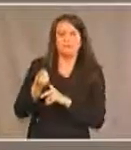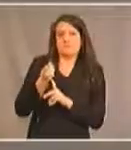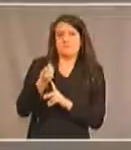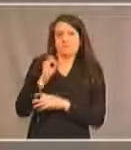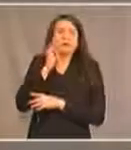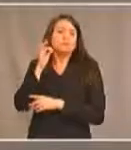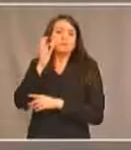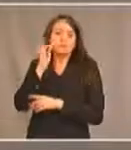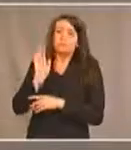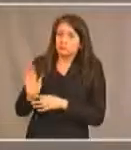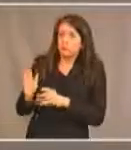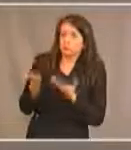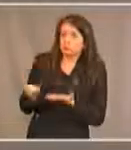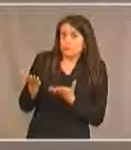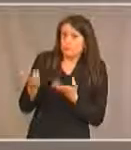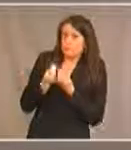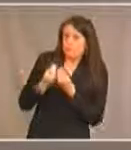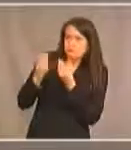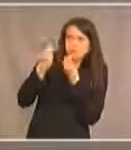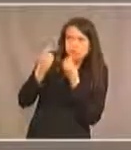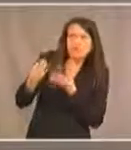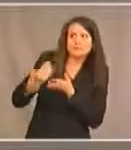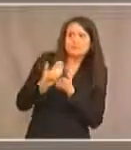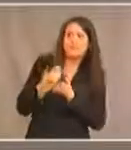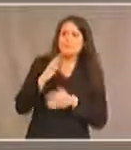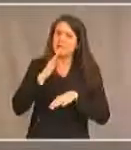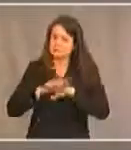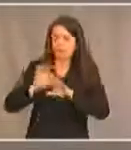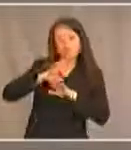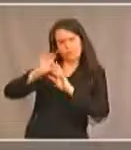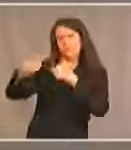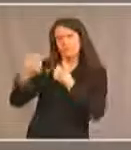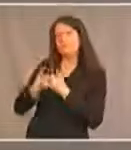Autochtones à ce jour, nous avons entendu parler des défis qui se posent